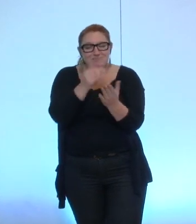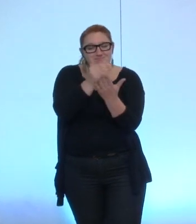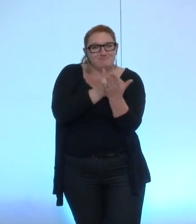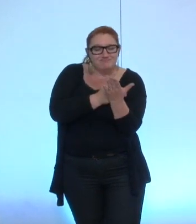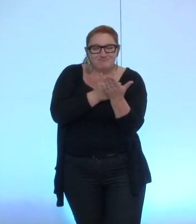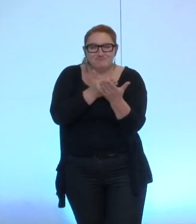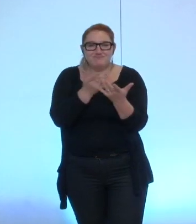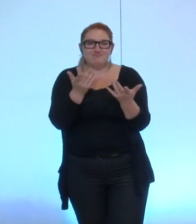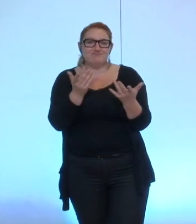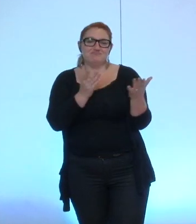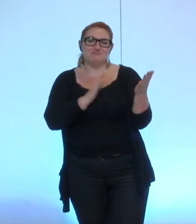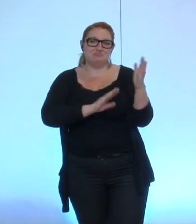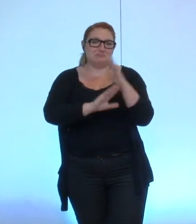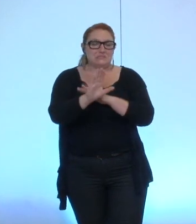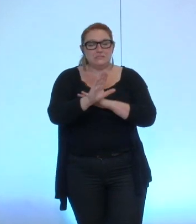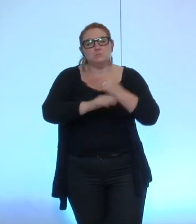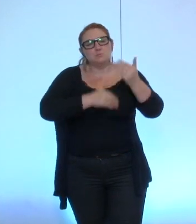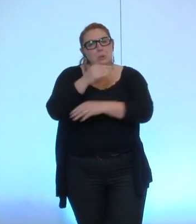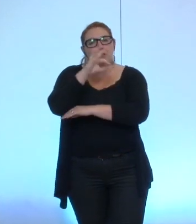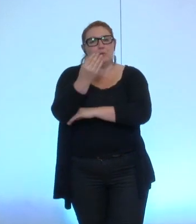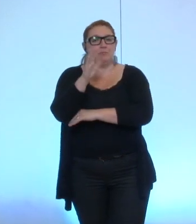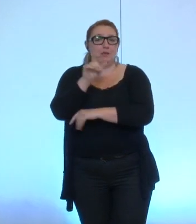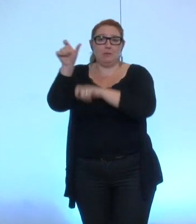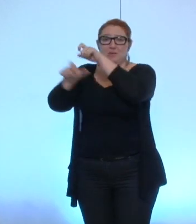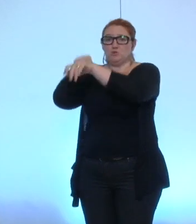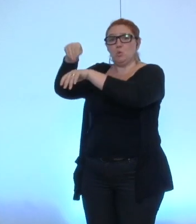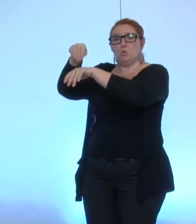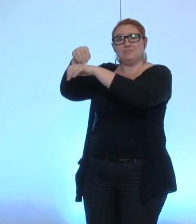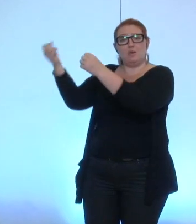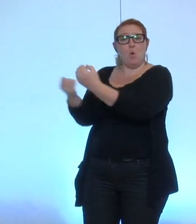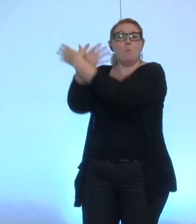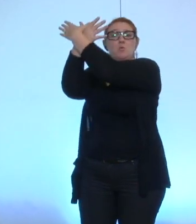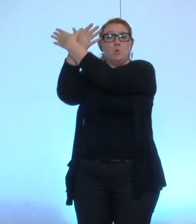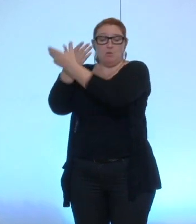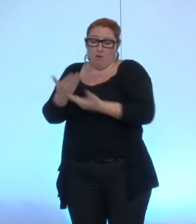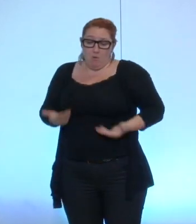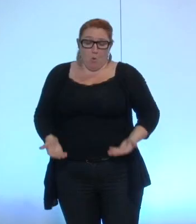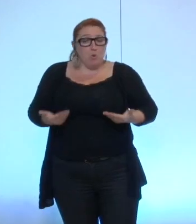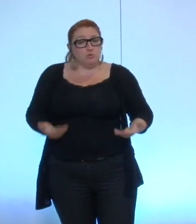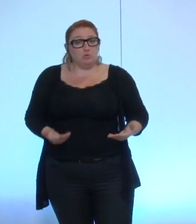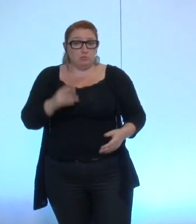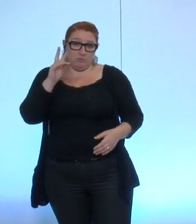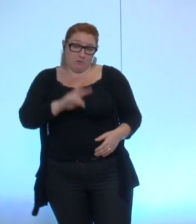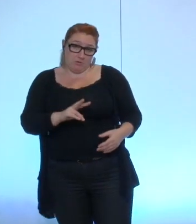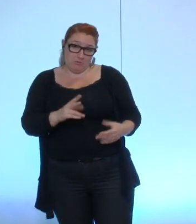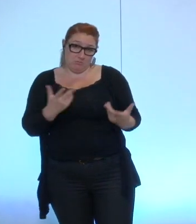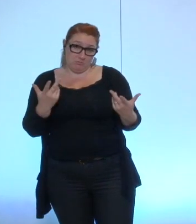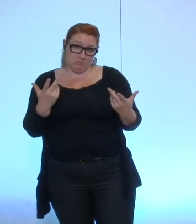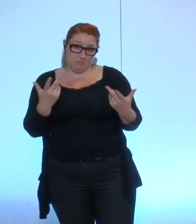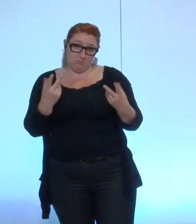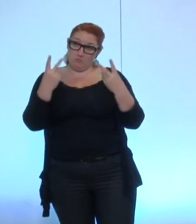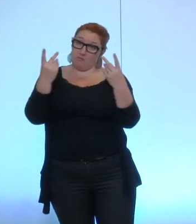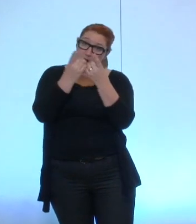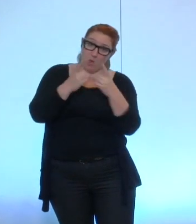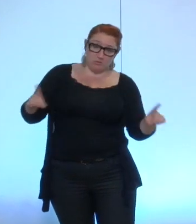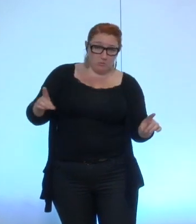moins que les conseillers communautaires disons-le n'ont pas aujourd'hui la même légitimité démocratique